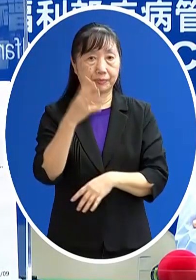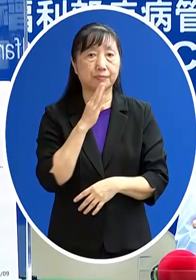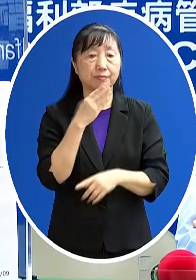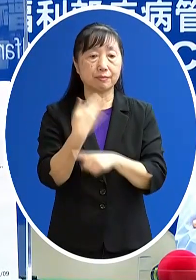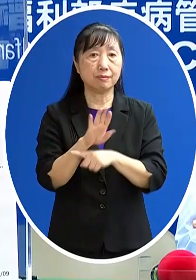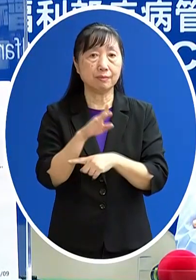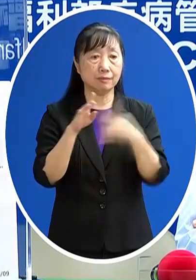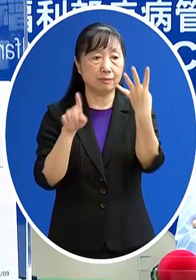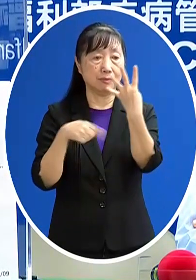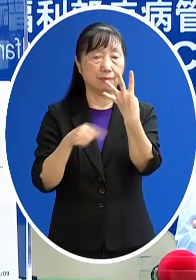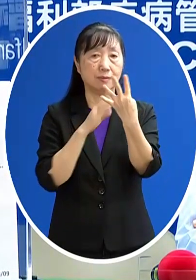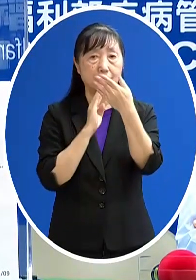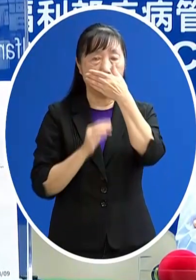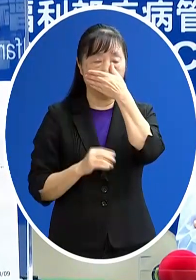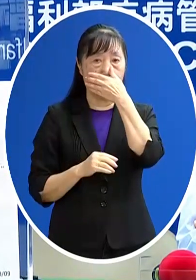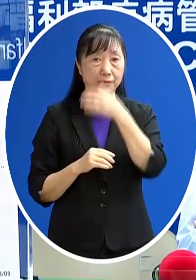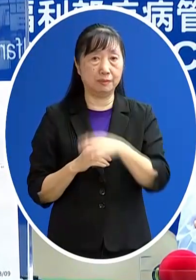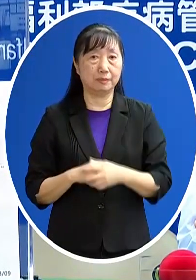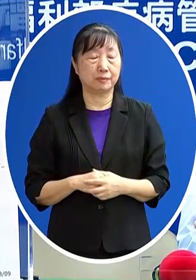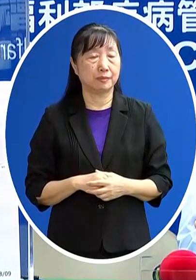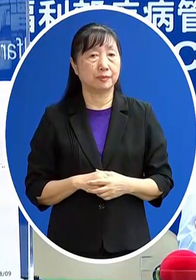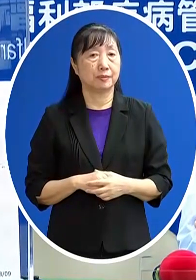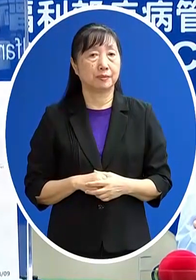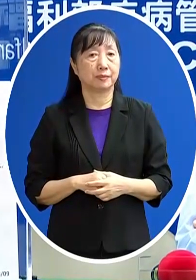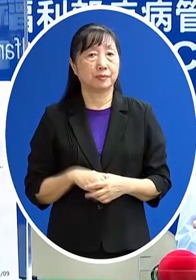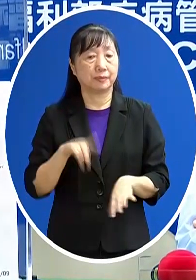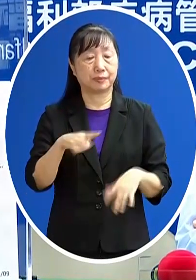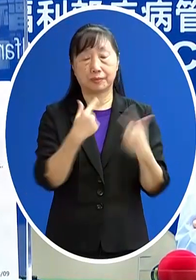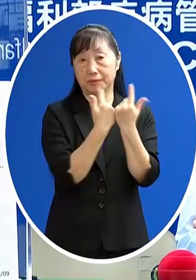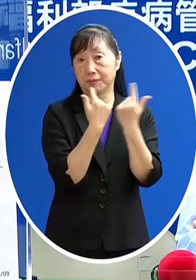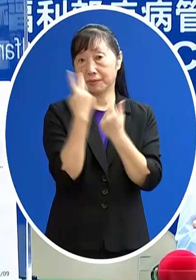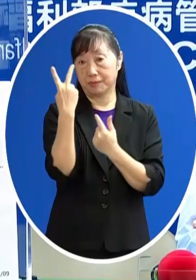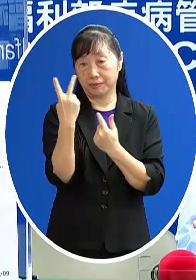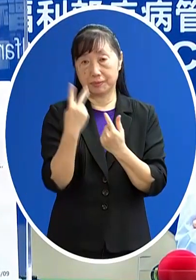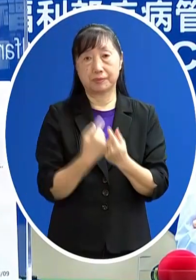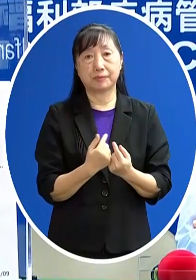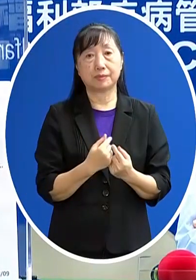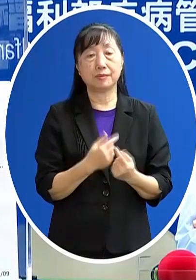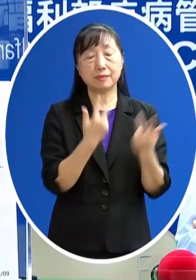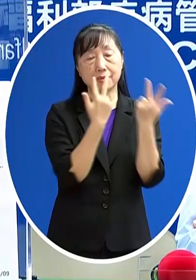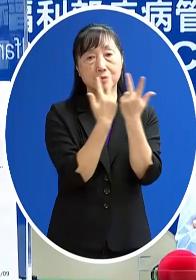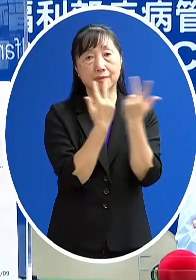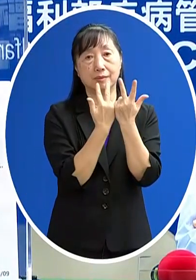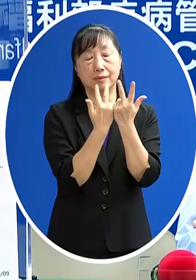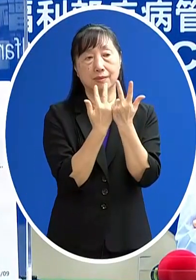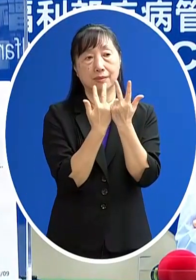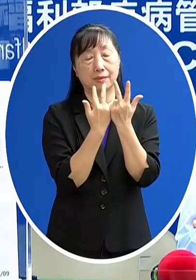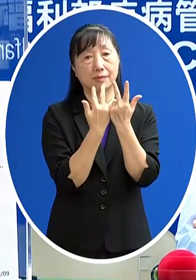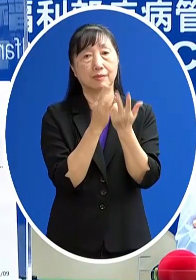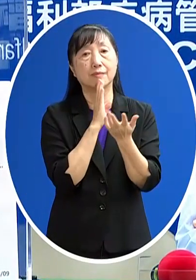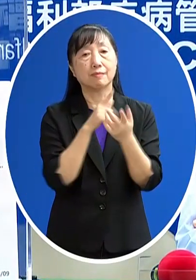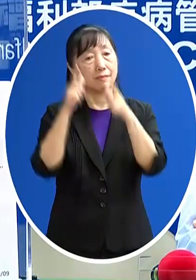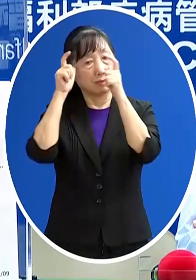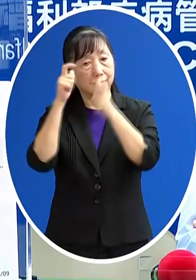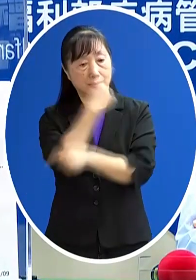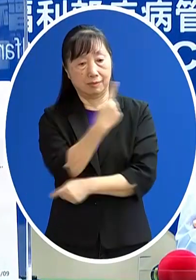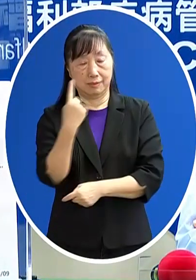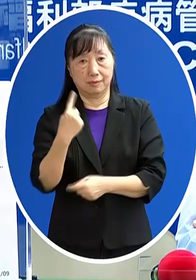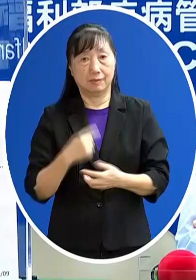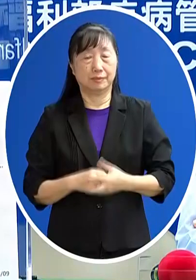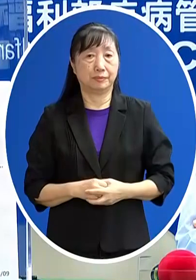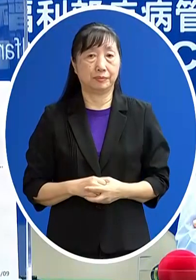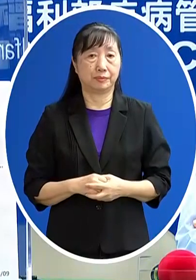的個案有4例那居住的縣市 特別是有2例那新北市有跟高雄市各1例